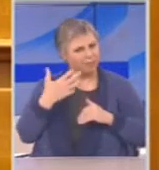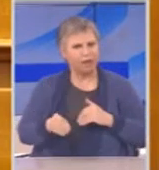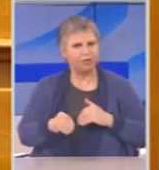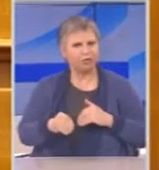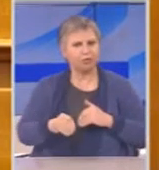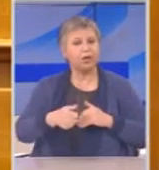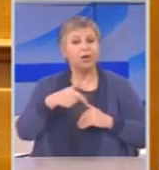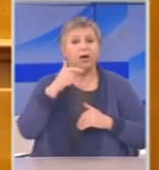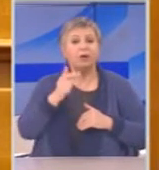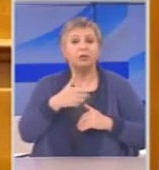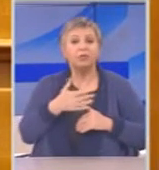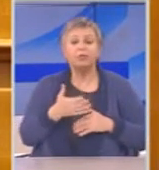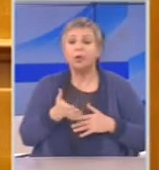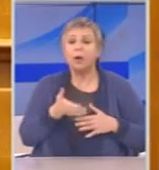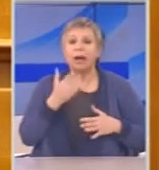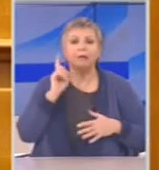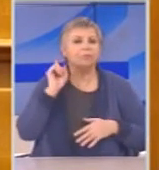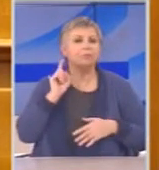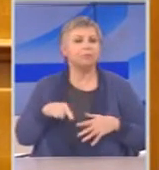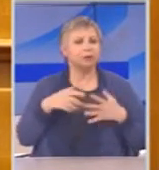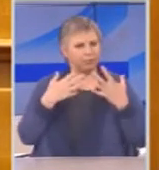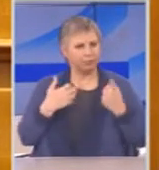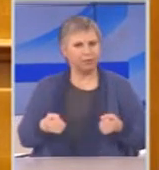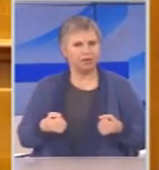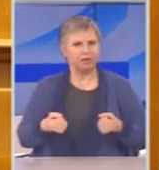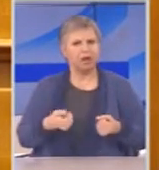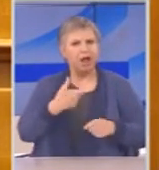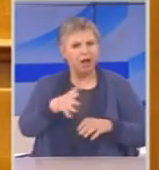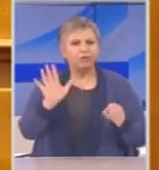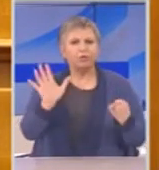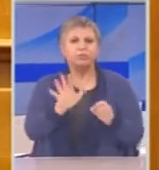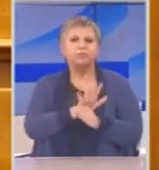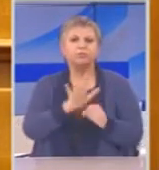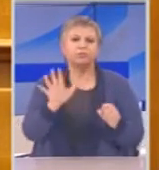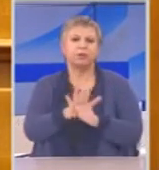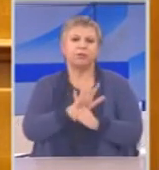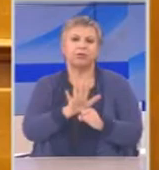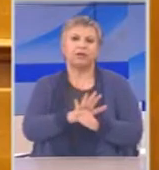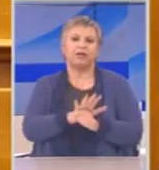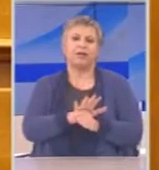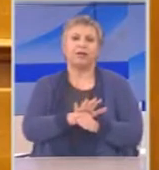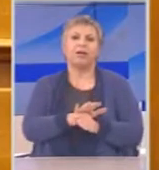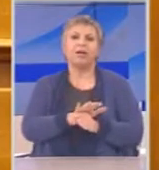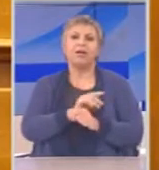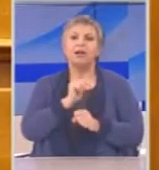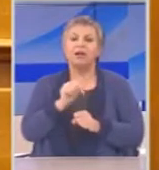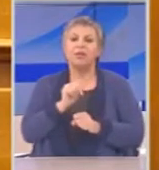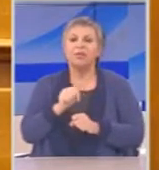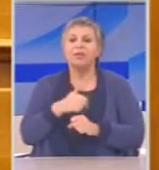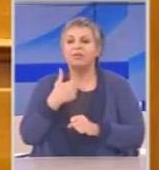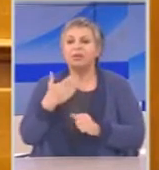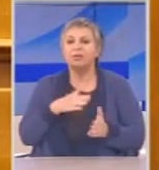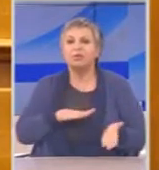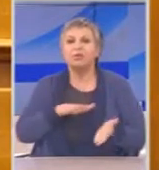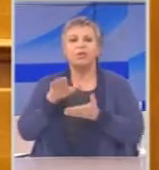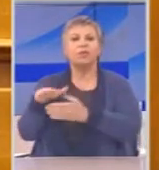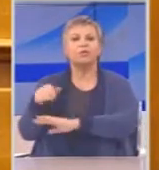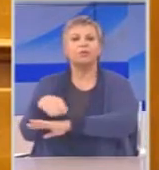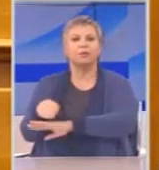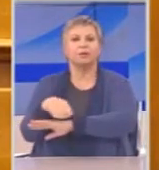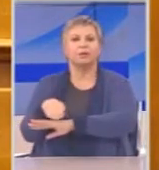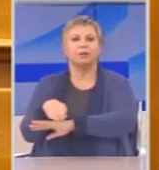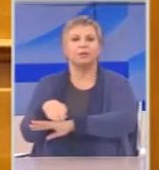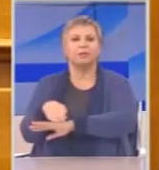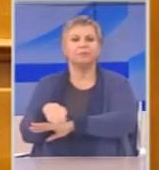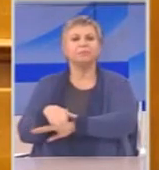είναι παρκέστατο ζήτημα και έχει να κάνει και με την κύρια και μην παίζουμε νομικά η κύρια